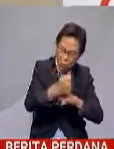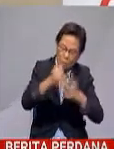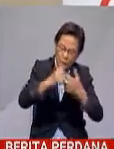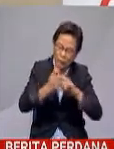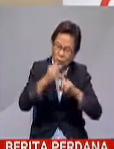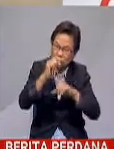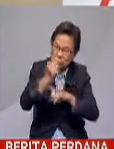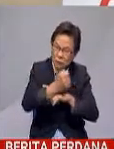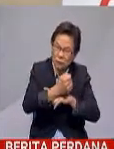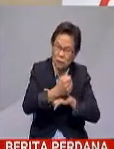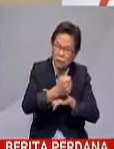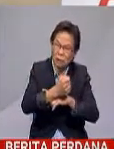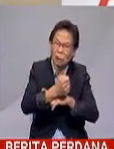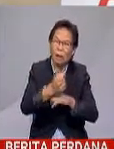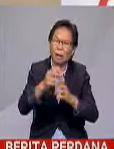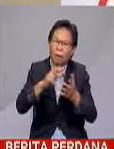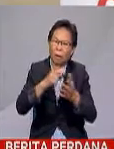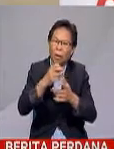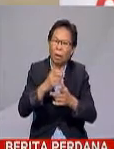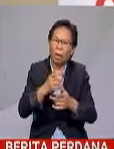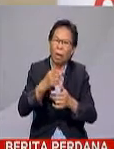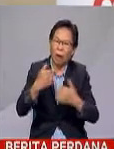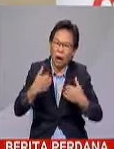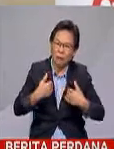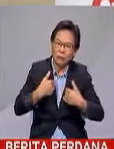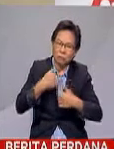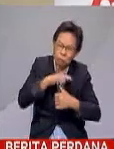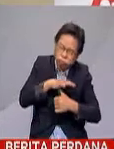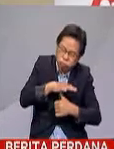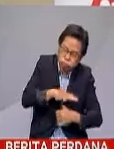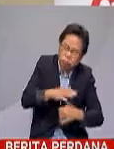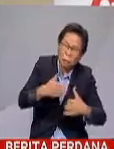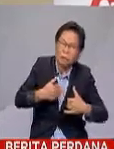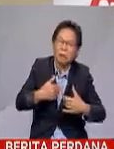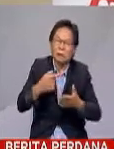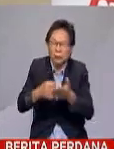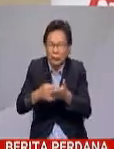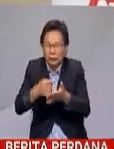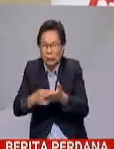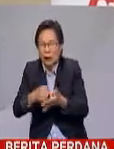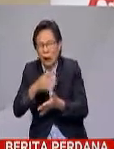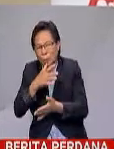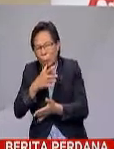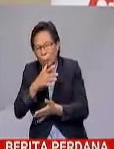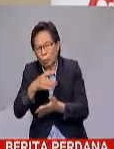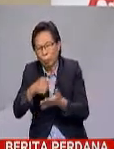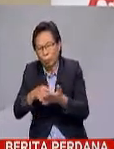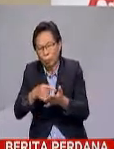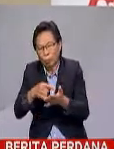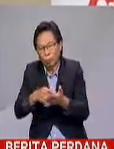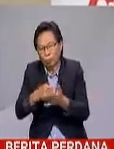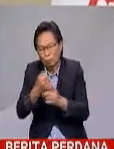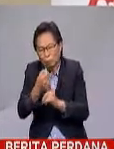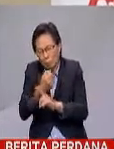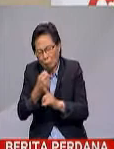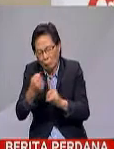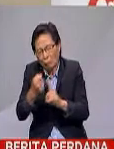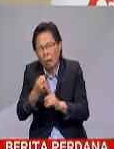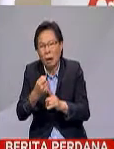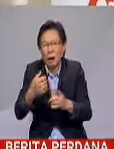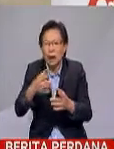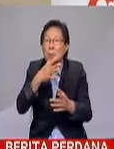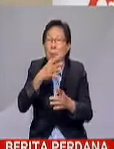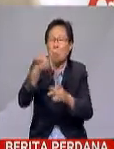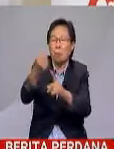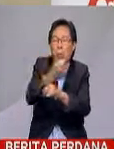bila tekanan ada kadang-kadang kita lihat bahawa ibu yang mendera kerana mungkin